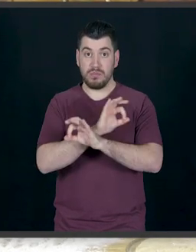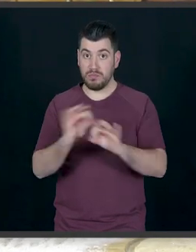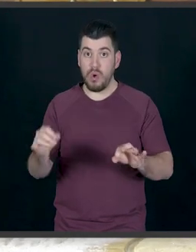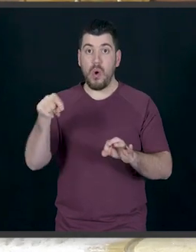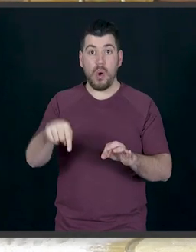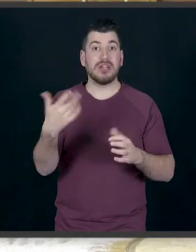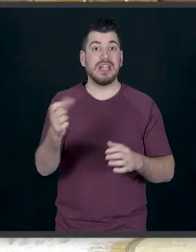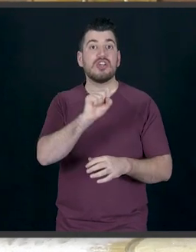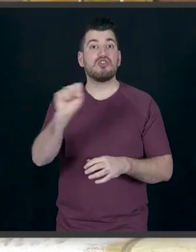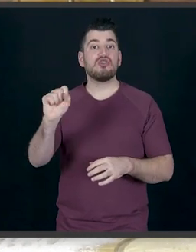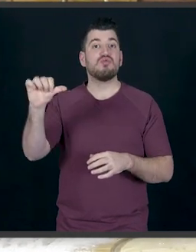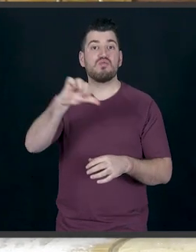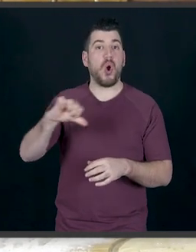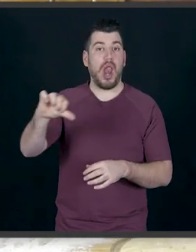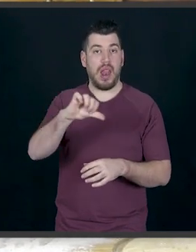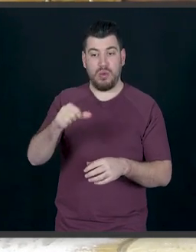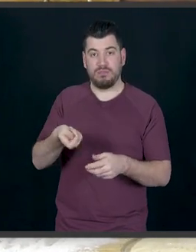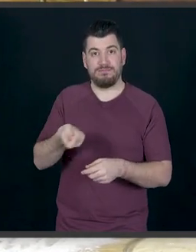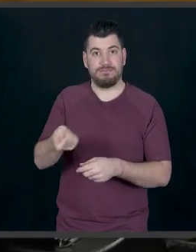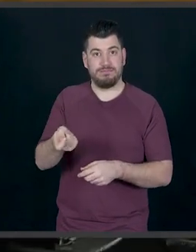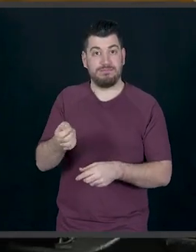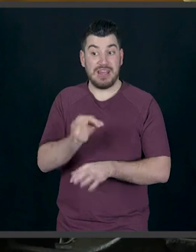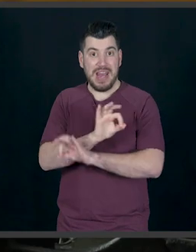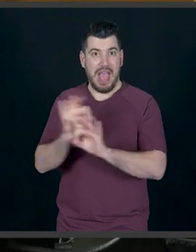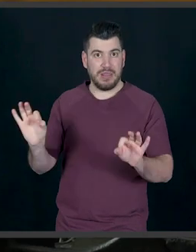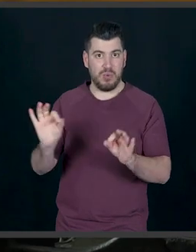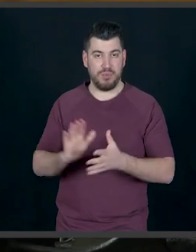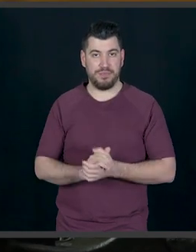το σπορέλαιο στον τηγανάκι μου. Ναι, είναι σε ετοιμότητα.